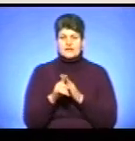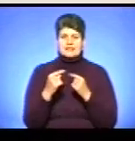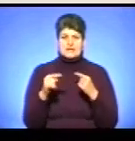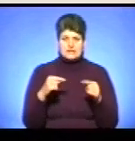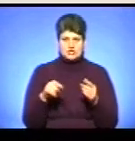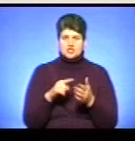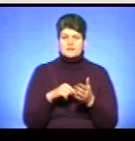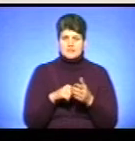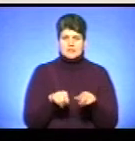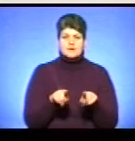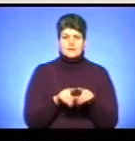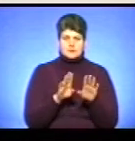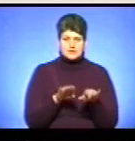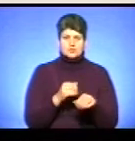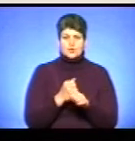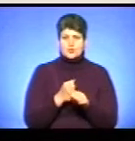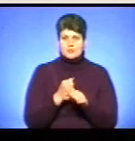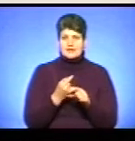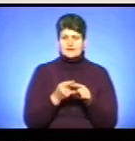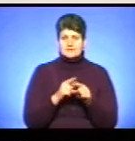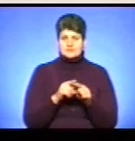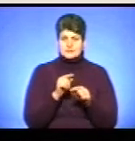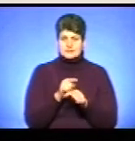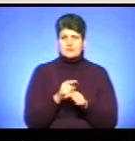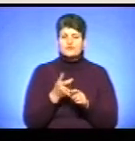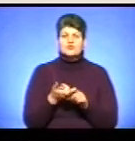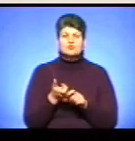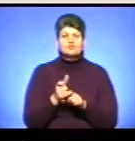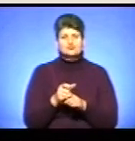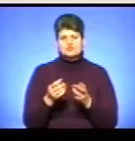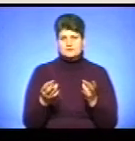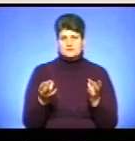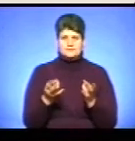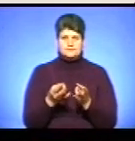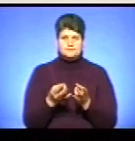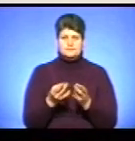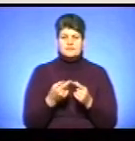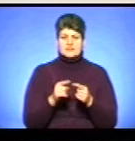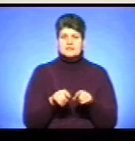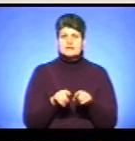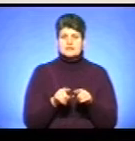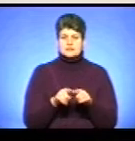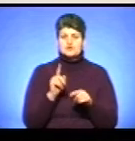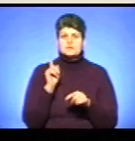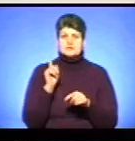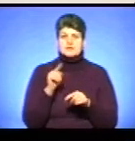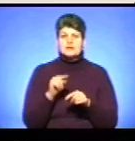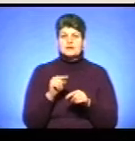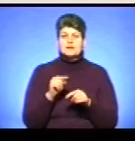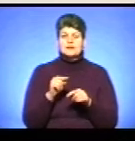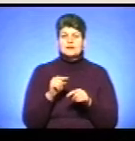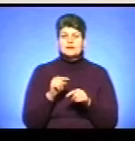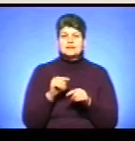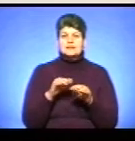міста. Розробляти такі речі, бо вони є вкрай необхідні. То те саме, що знати табличку